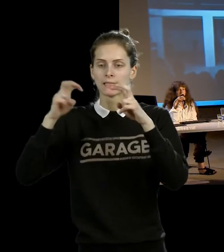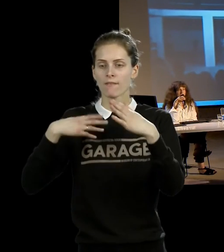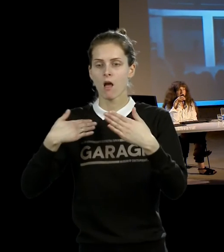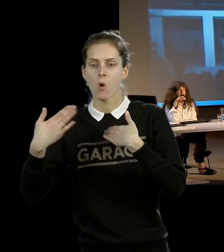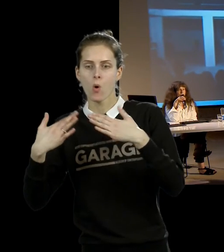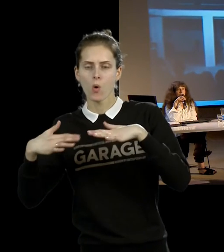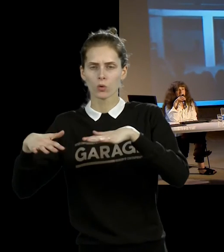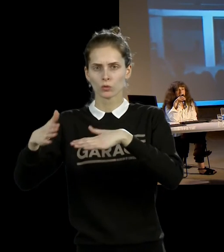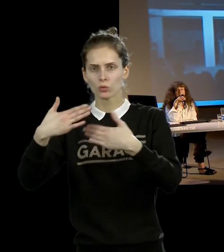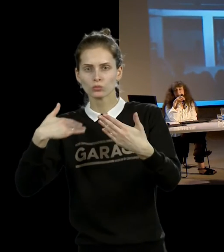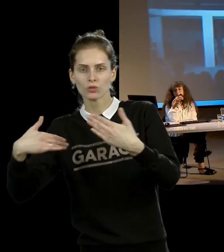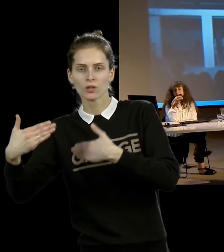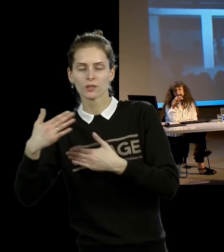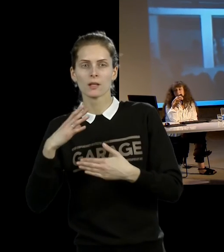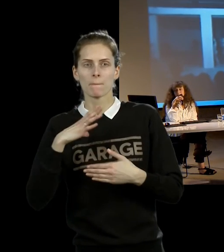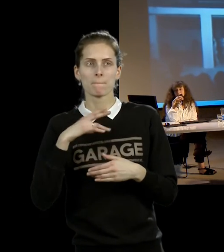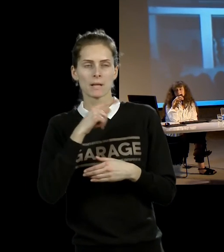надо на документе.